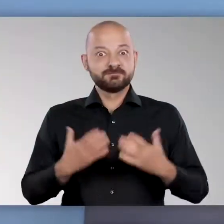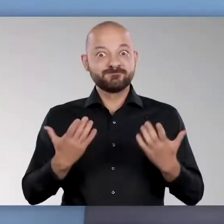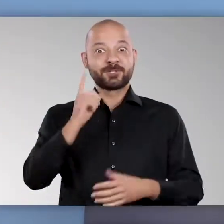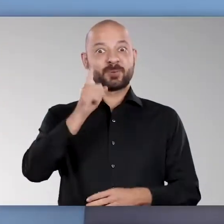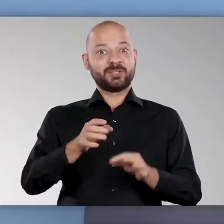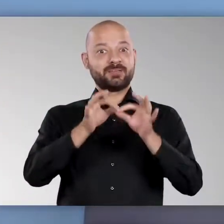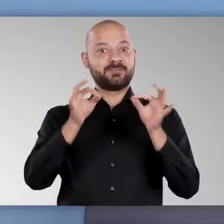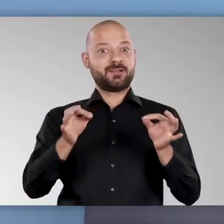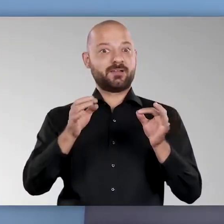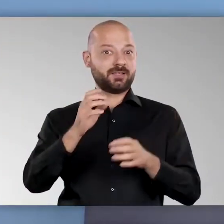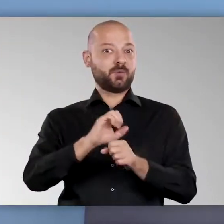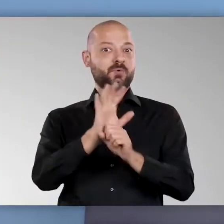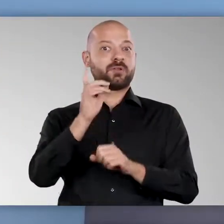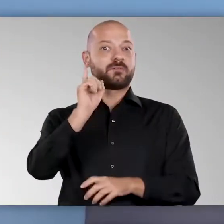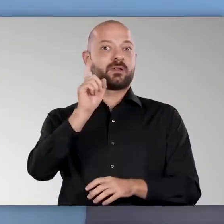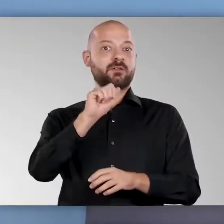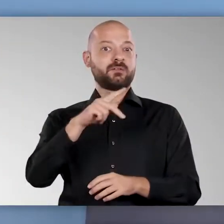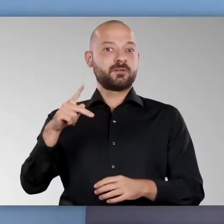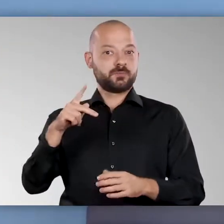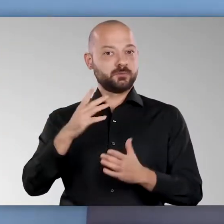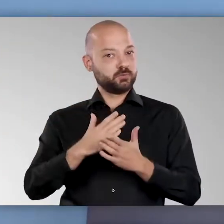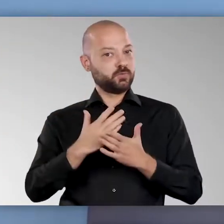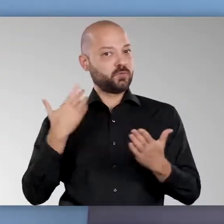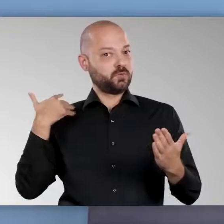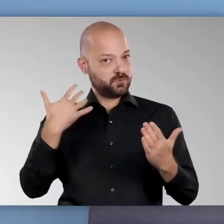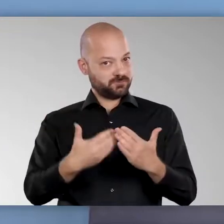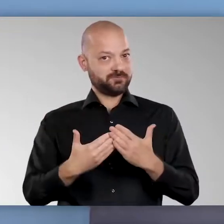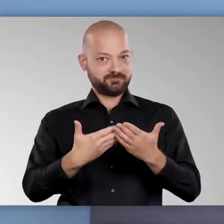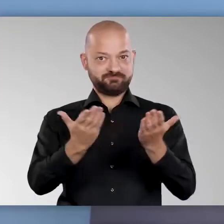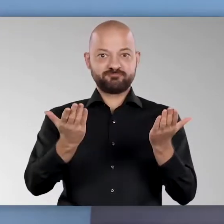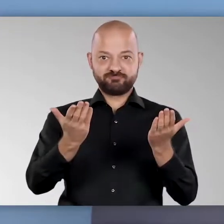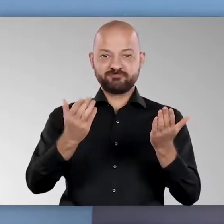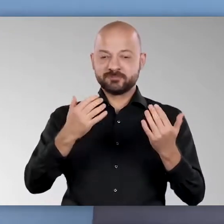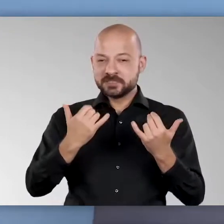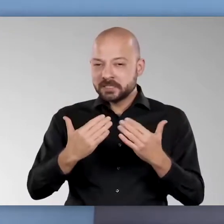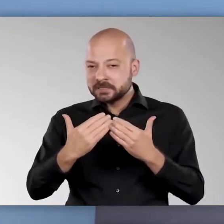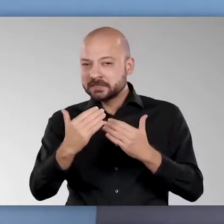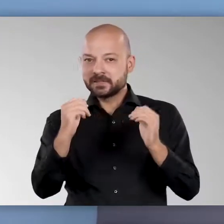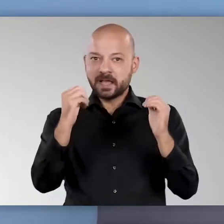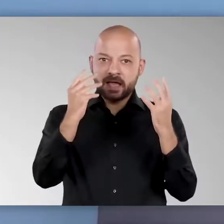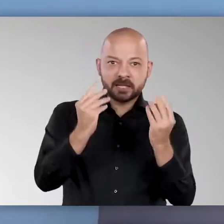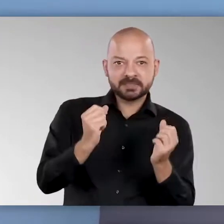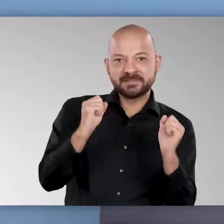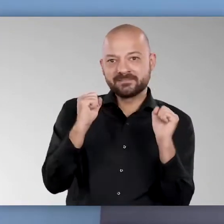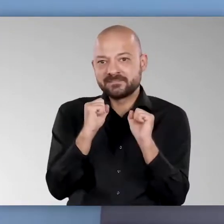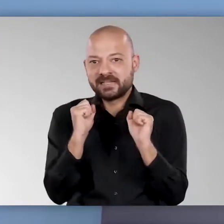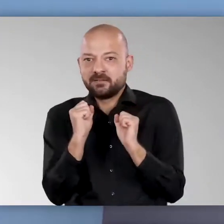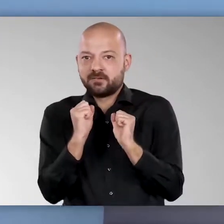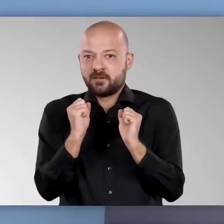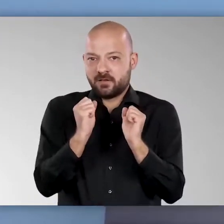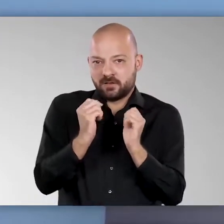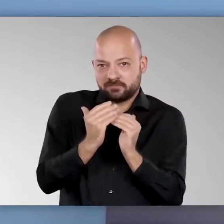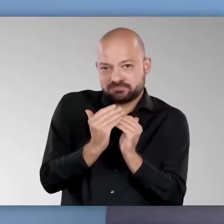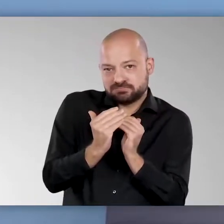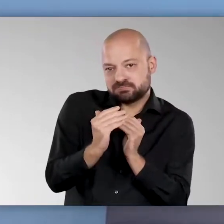Seit 100 Tagen ist die Corona-Warn-App für die Bevölkerung verfügbar und wir sind am Beginn von Herbst und